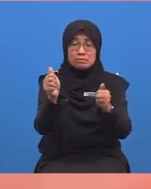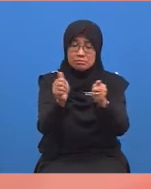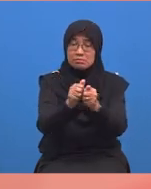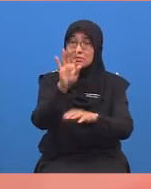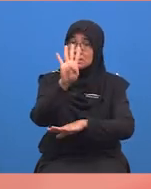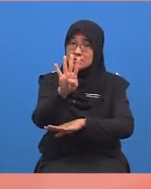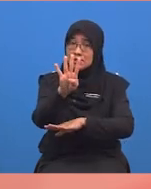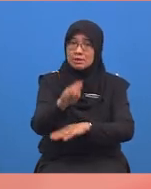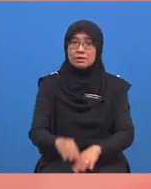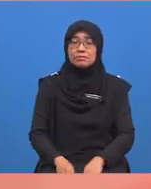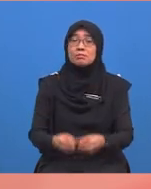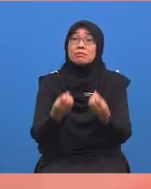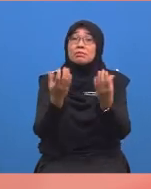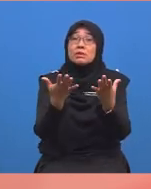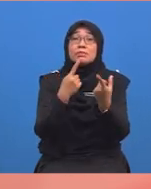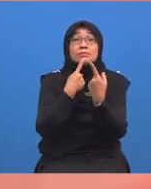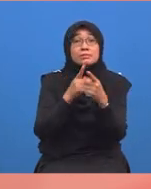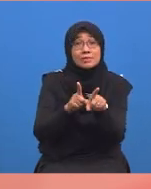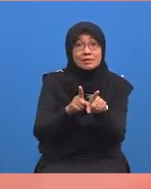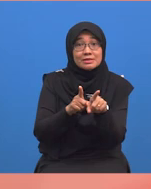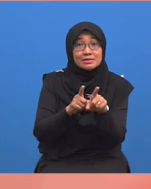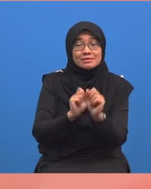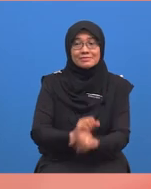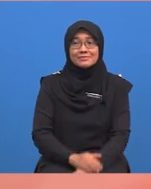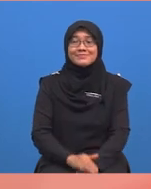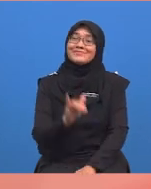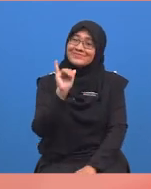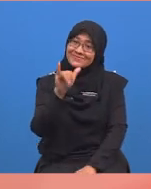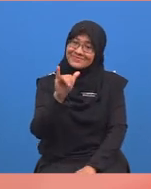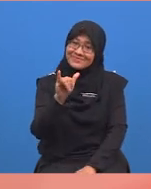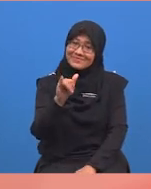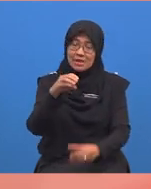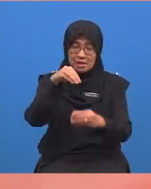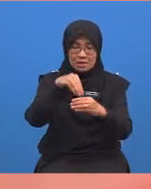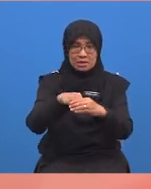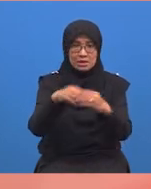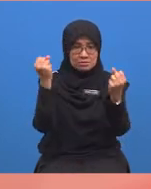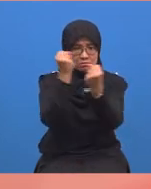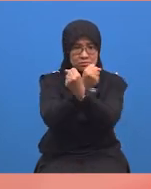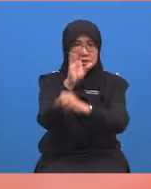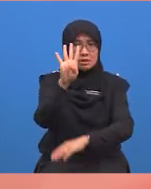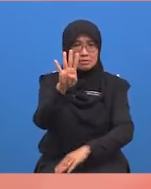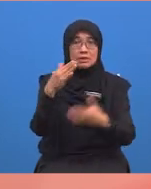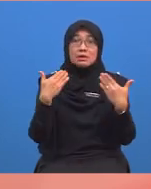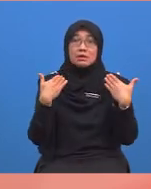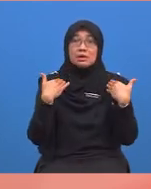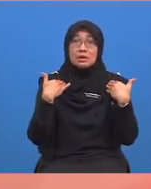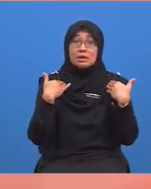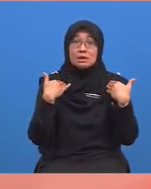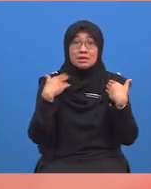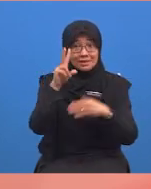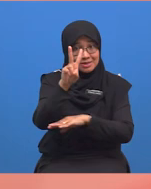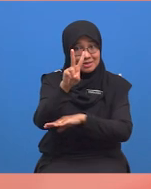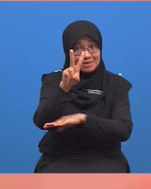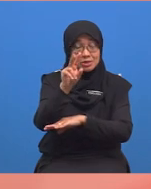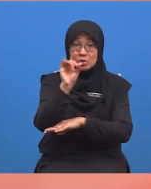Berapakah jawapannya,-murid? Ya, dalam sifir empat ada nilai dua